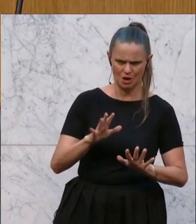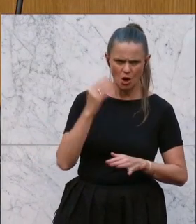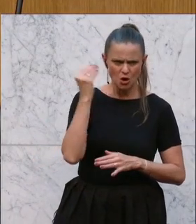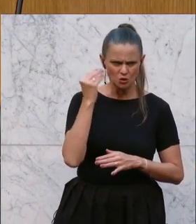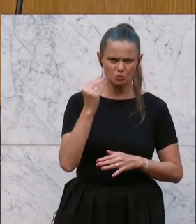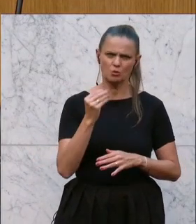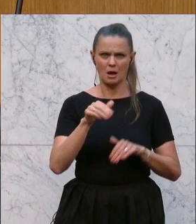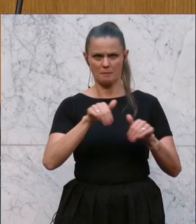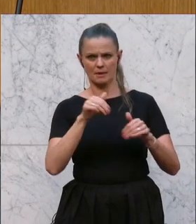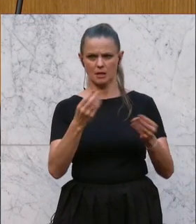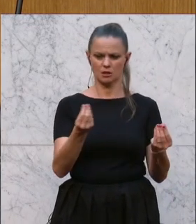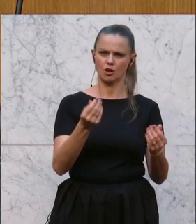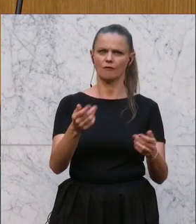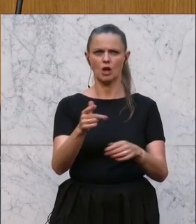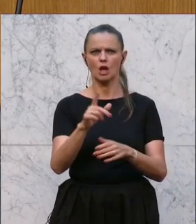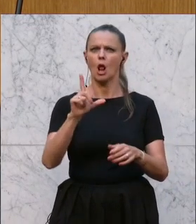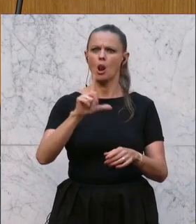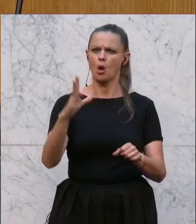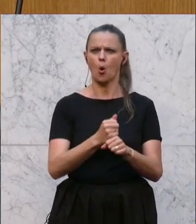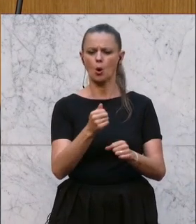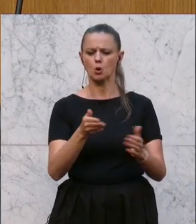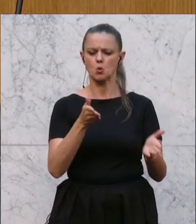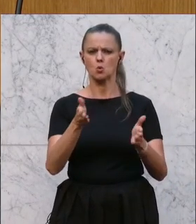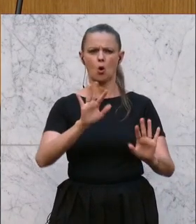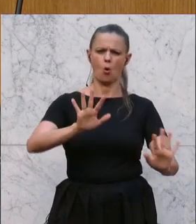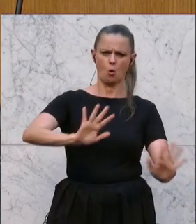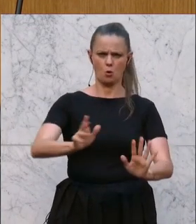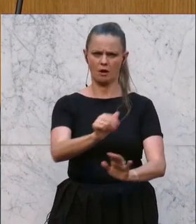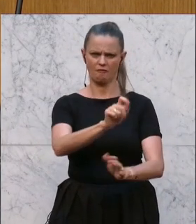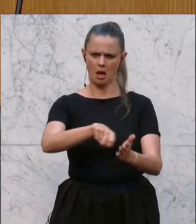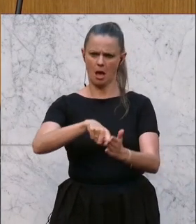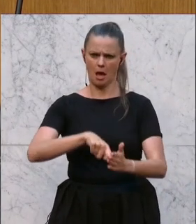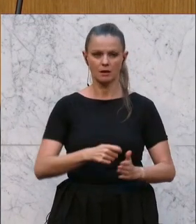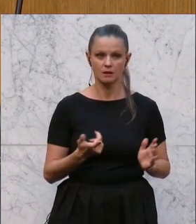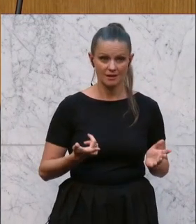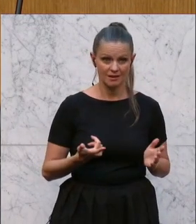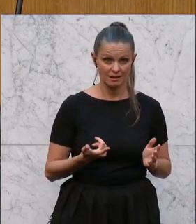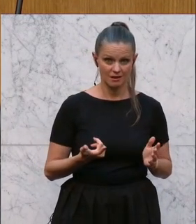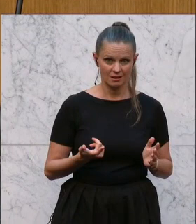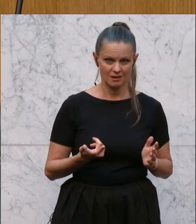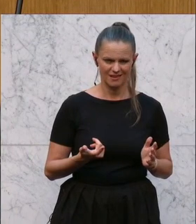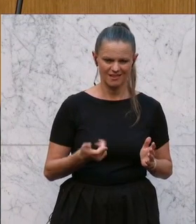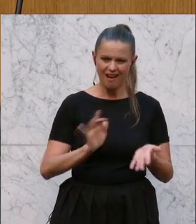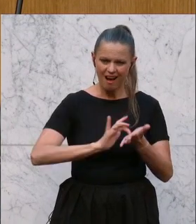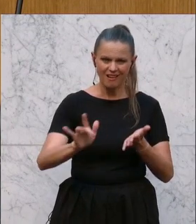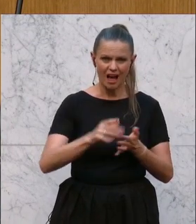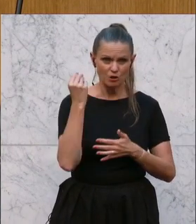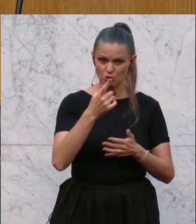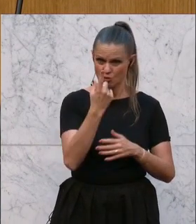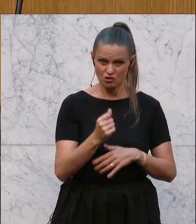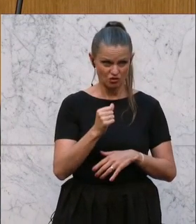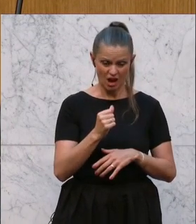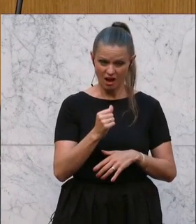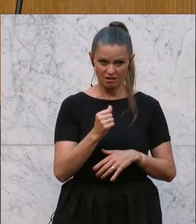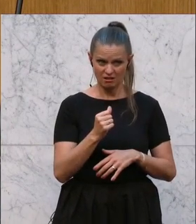ist kein Lotteriespiel. Denn darauf läuft es hinaus, wenn Sie hier nicht einmal einen reibungslosen Schulstart im Herbst, wenn Sie hier nicht